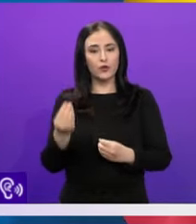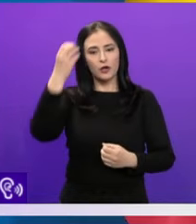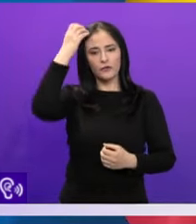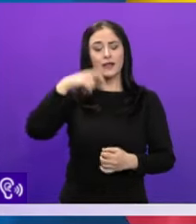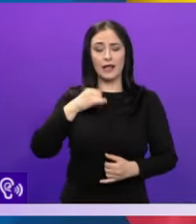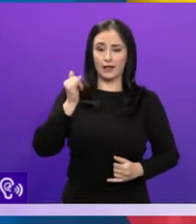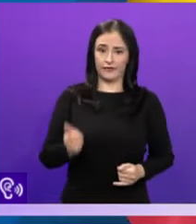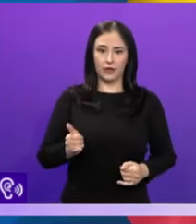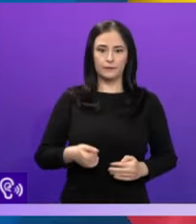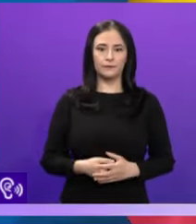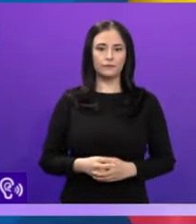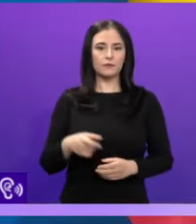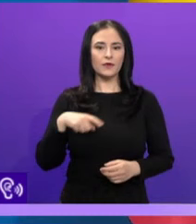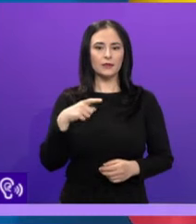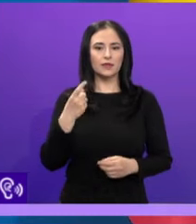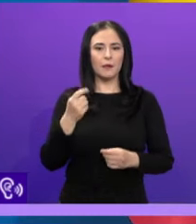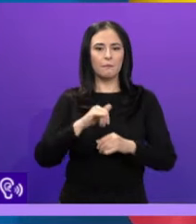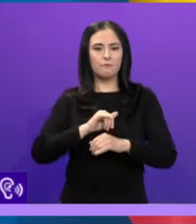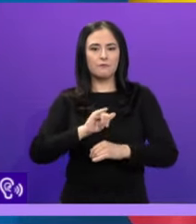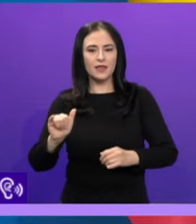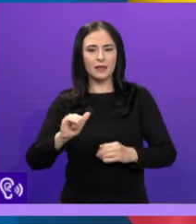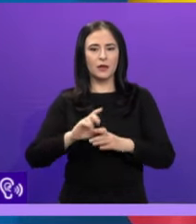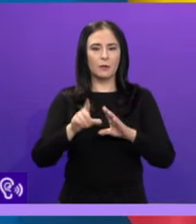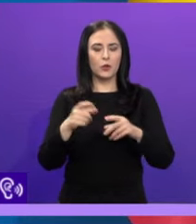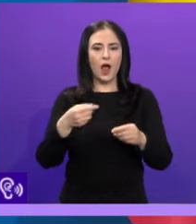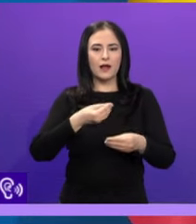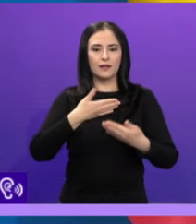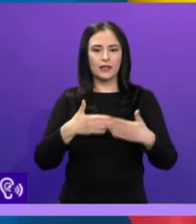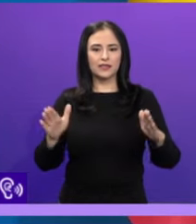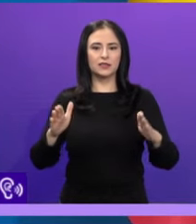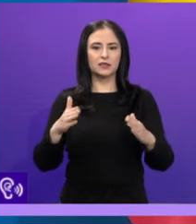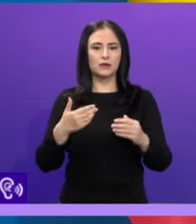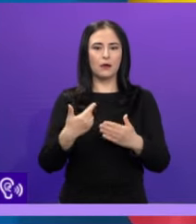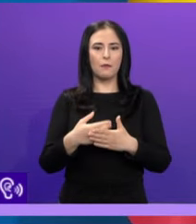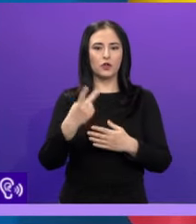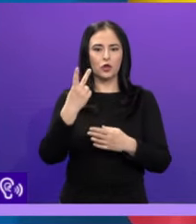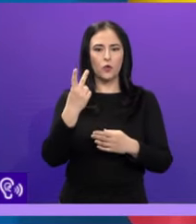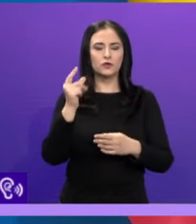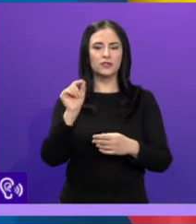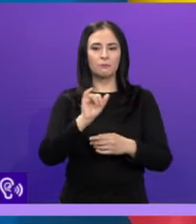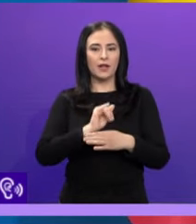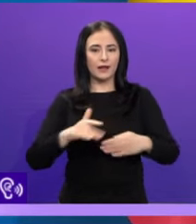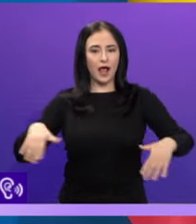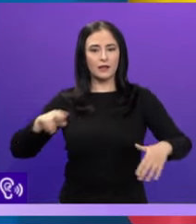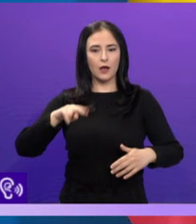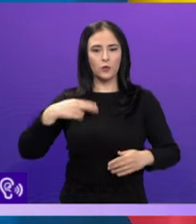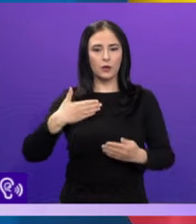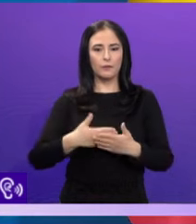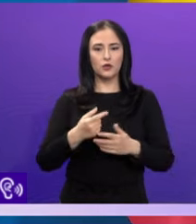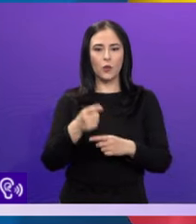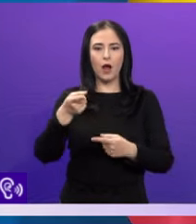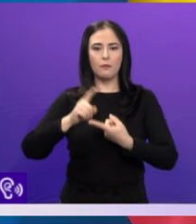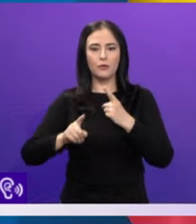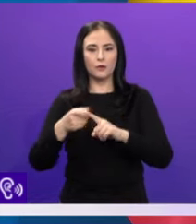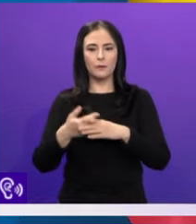-adevăr, este o miză uriașă, investim peste 20 de miliarde de euro până în 2030, în